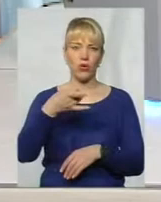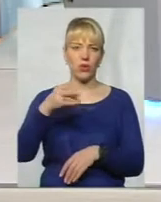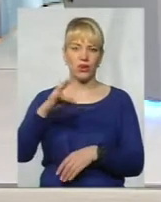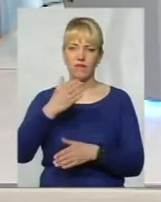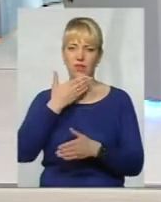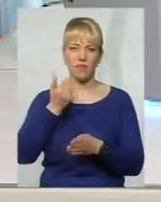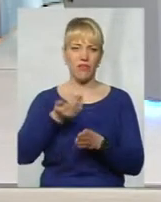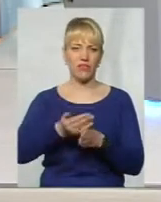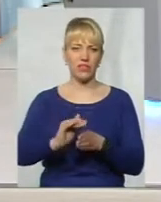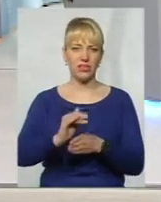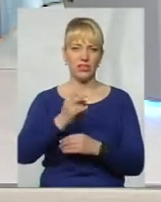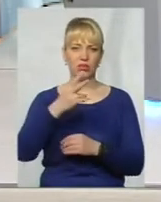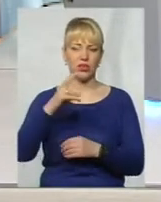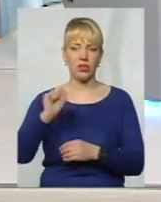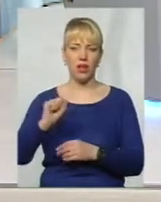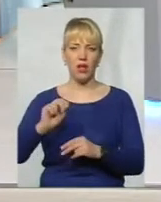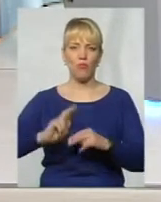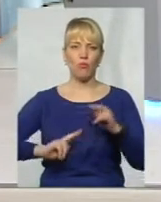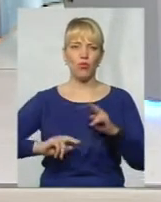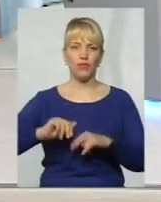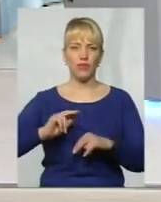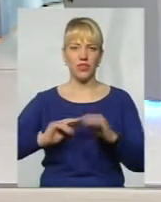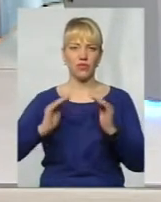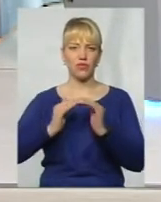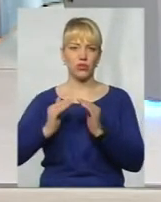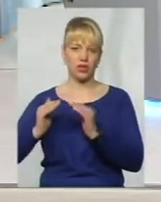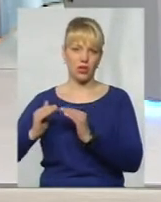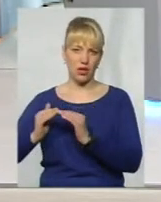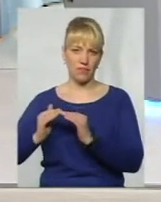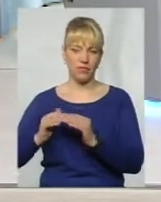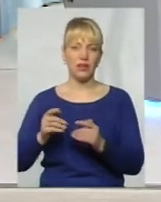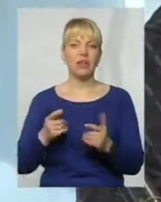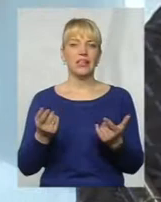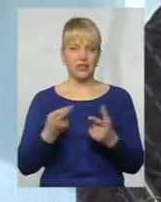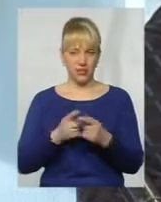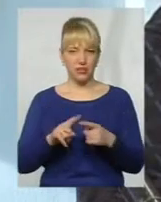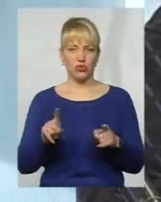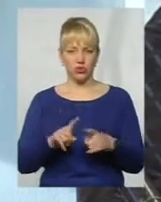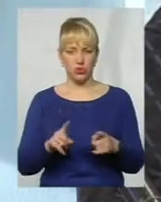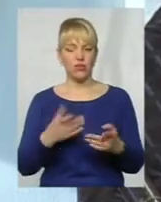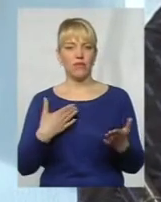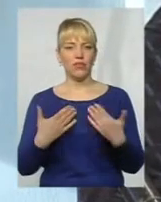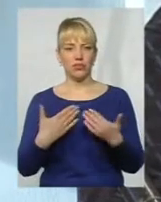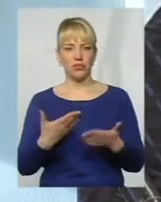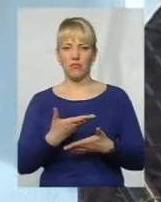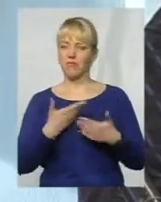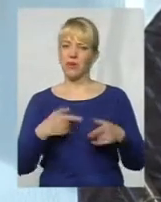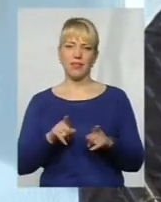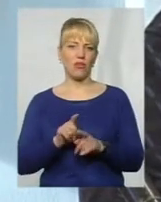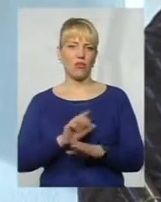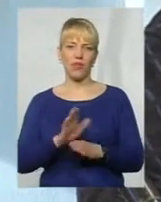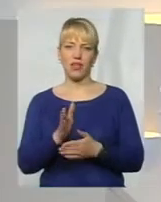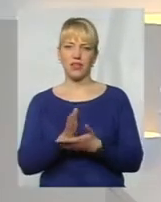будівництво житла, хіба це відношення. Ми такого не заслужили.